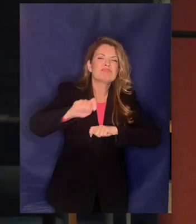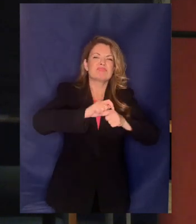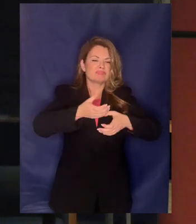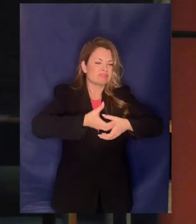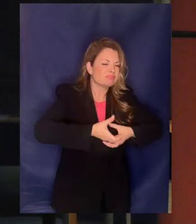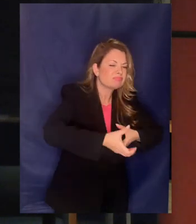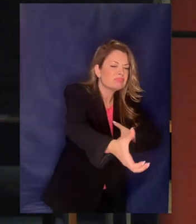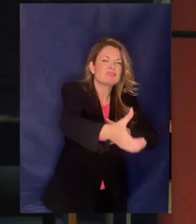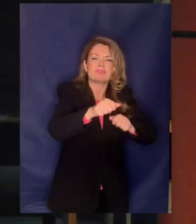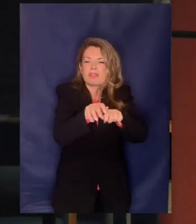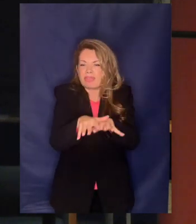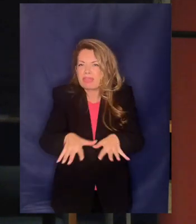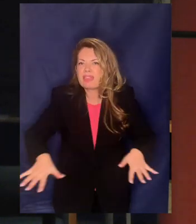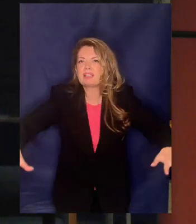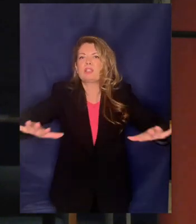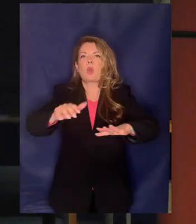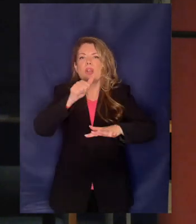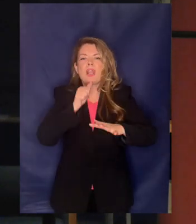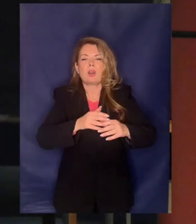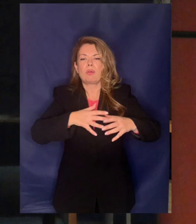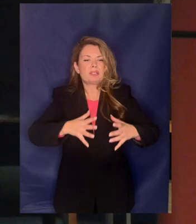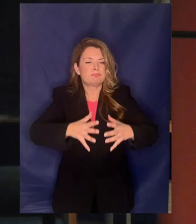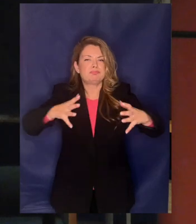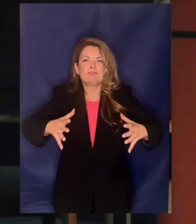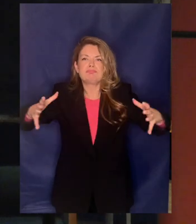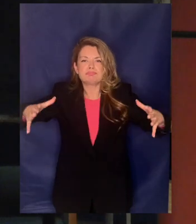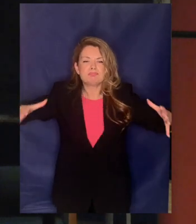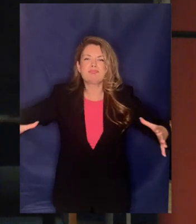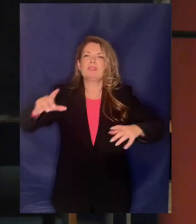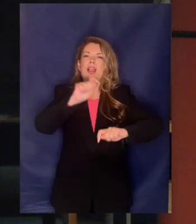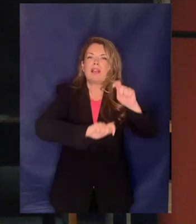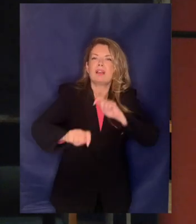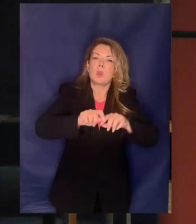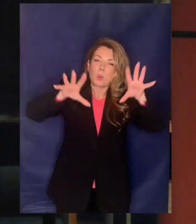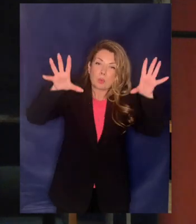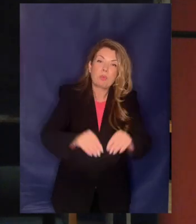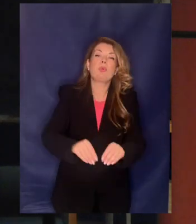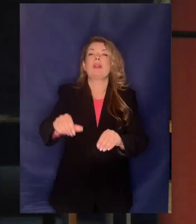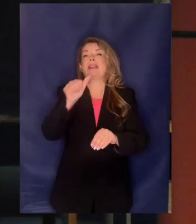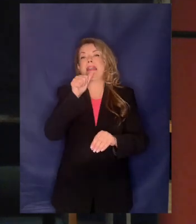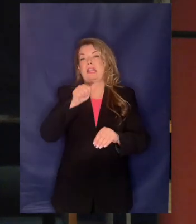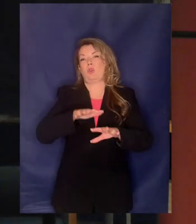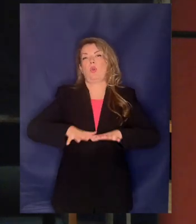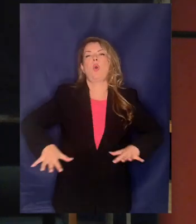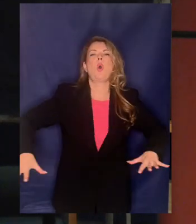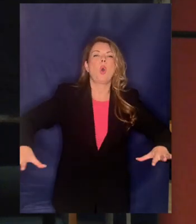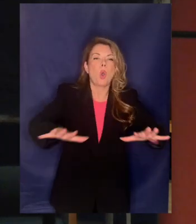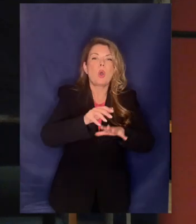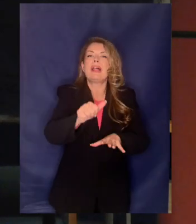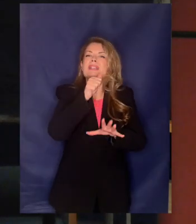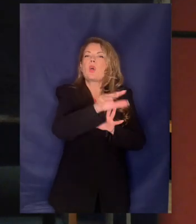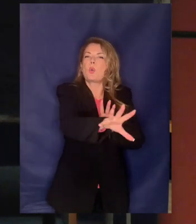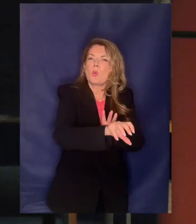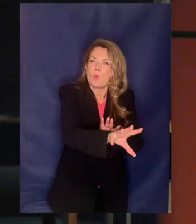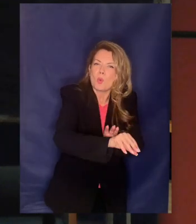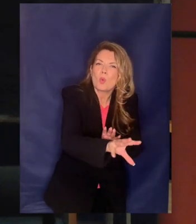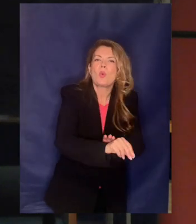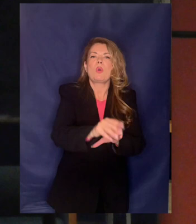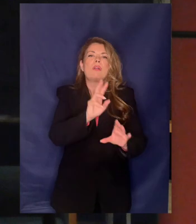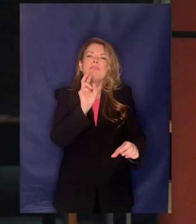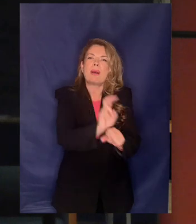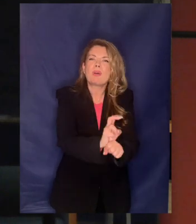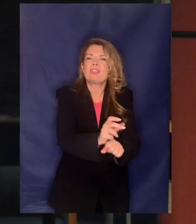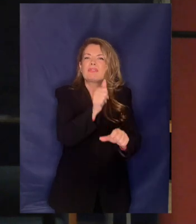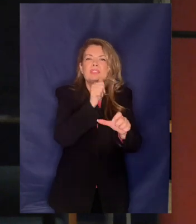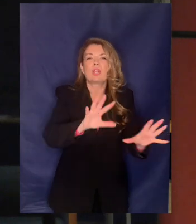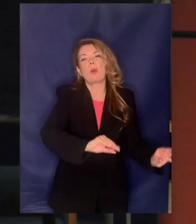λειτουργία, εκμετάλλευση διαχείριση, επέκταση και ανανέωση συστημάτων ίδρευσης αποχέτευσης άντληση, αφαλάτωση, επεξεργασία αποθήκευσης,